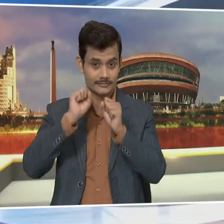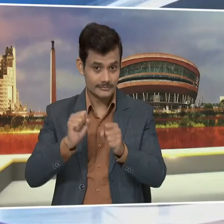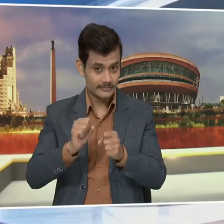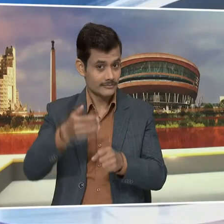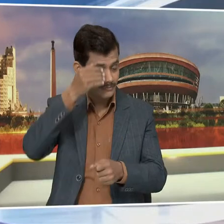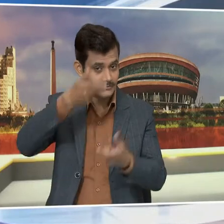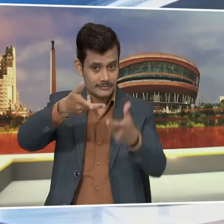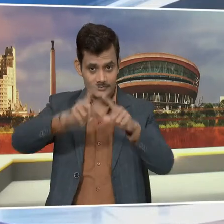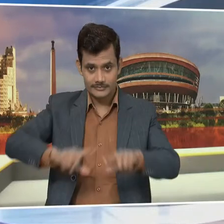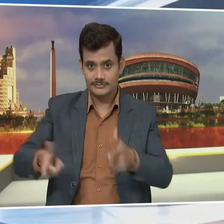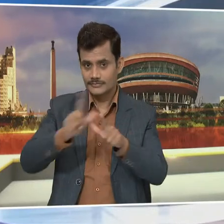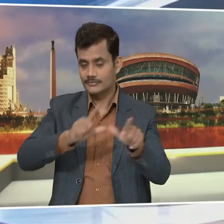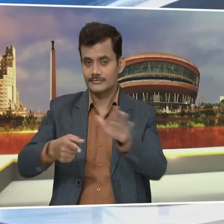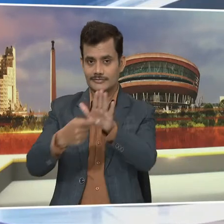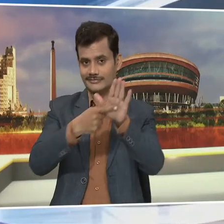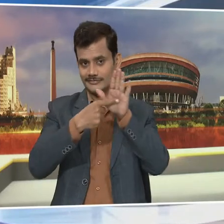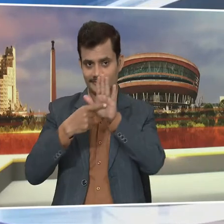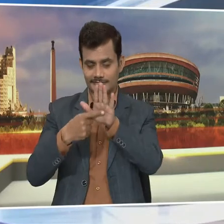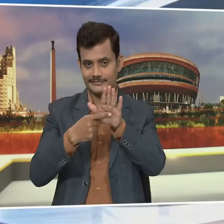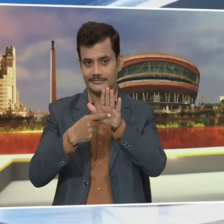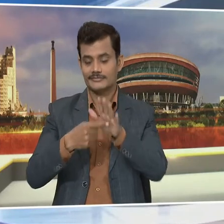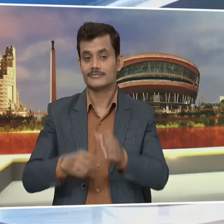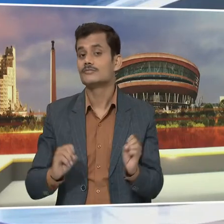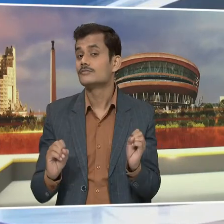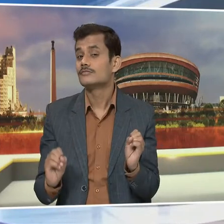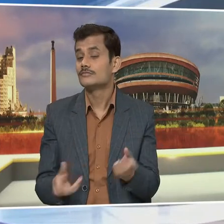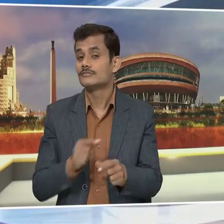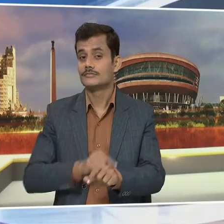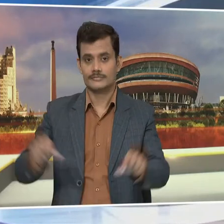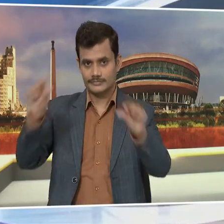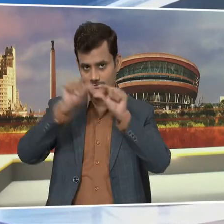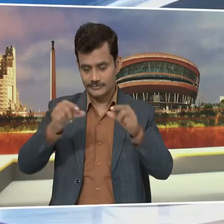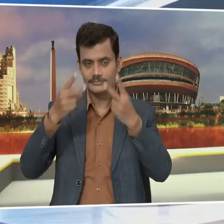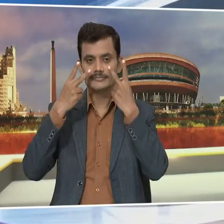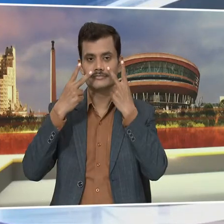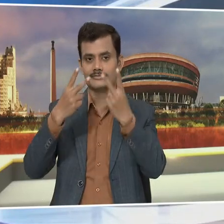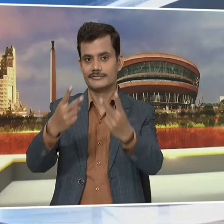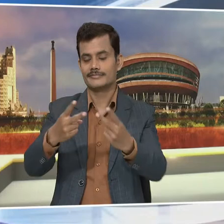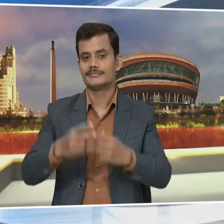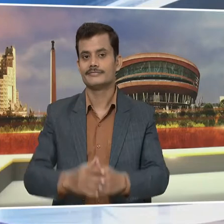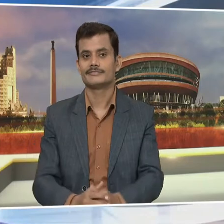सांकेतिक भाष्षा में खबरे प्रस्तुत करेंगे आए नजर डालते हैं सुर्खियों पर